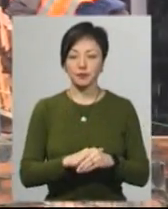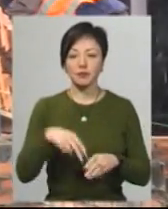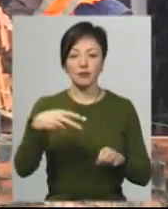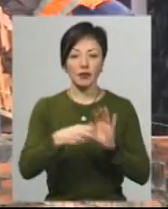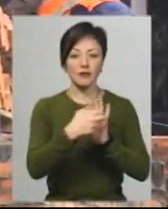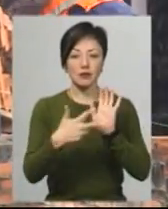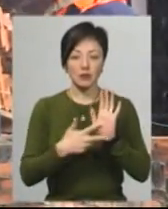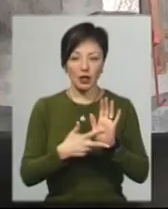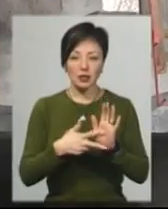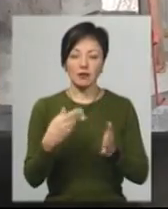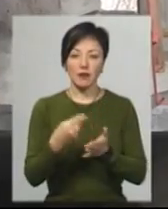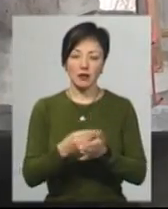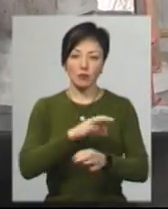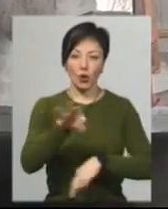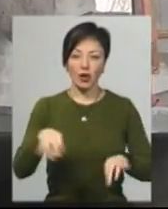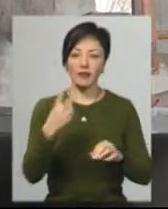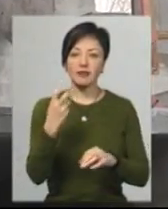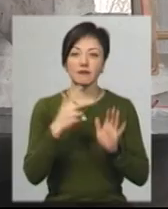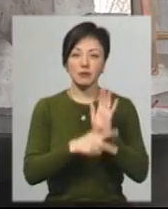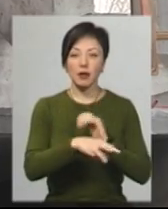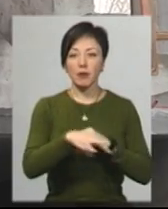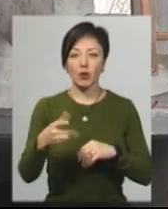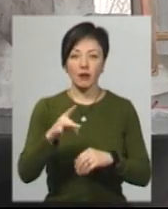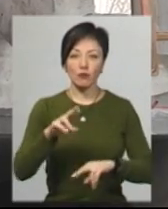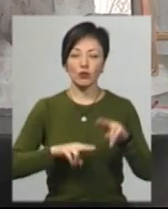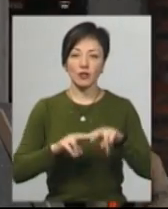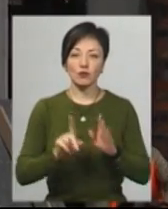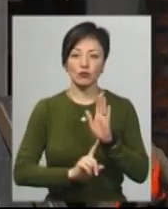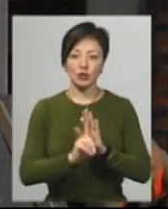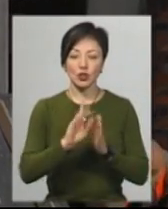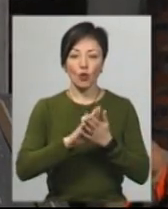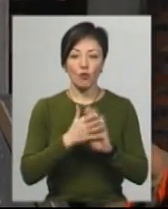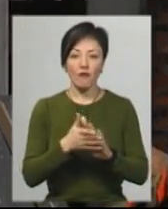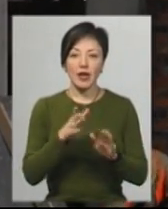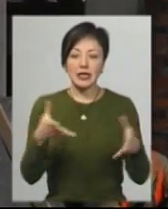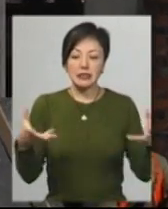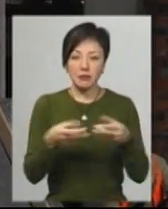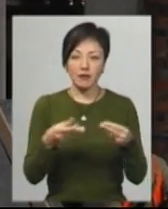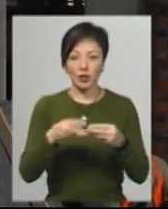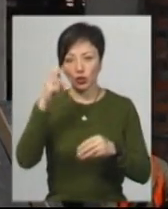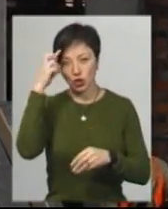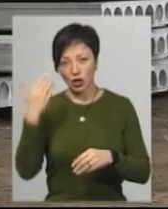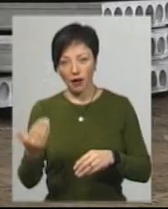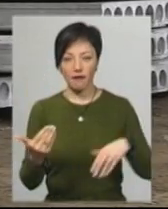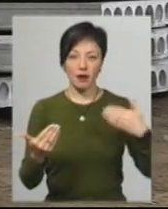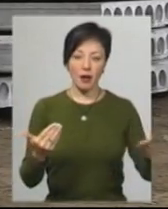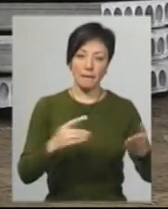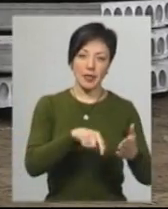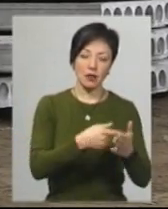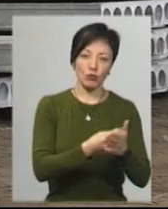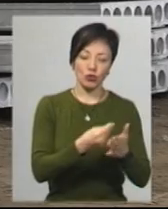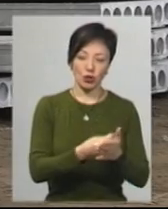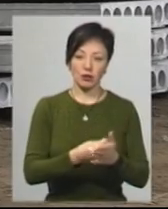році вартість проєкту складала 280 мільйонів гривень. Будівництво розпочали за умов співфінансування з боку держави та міського бюджету, каже